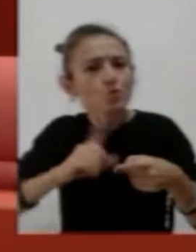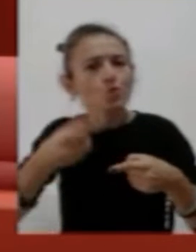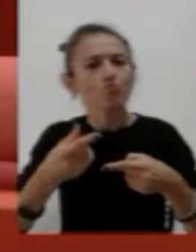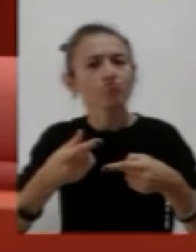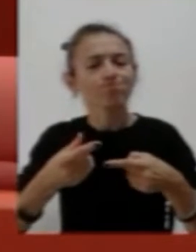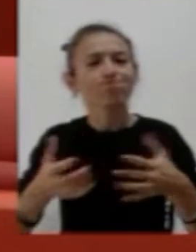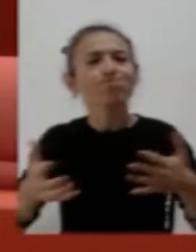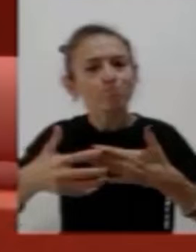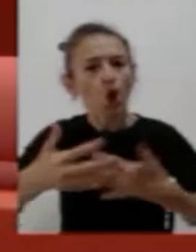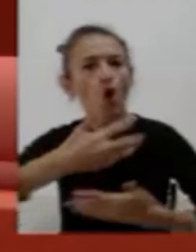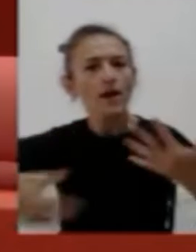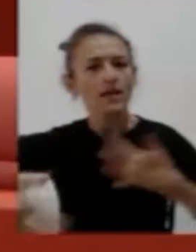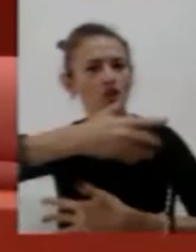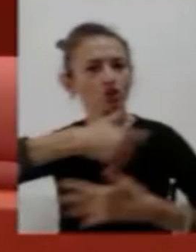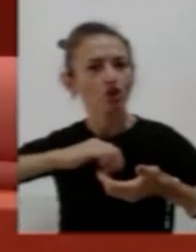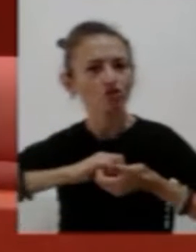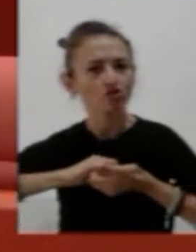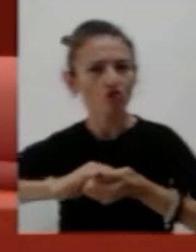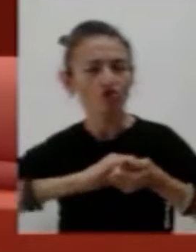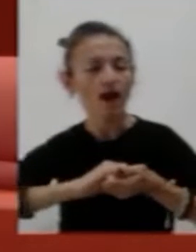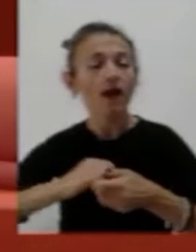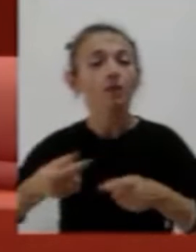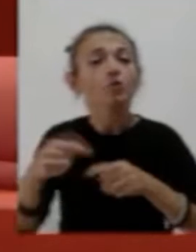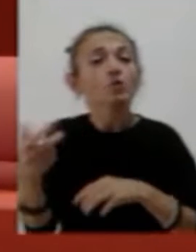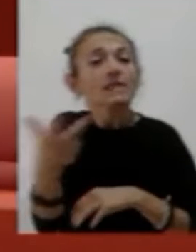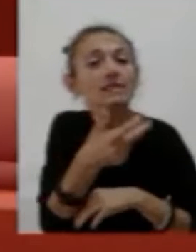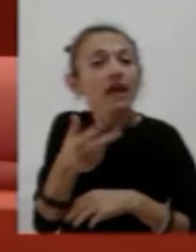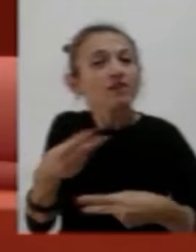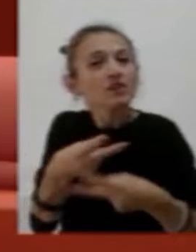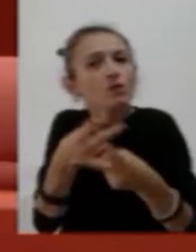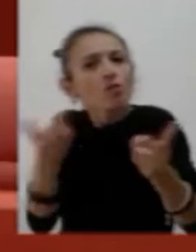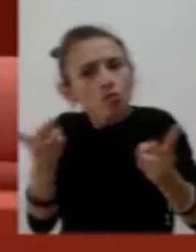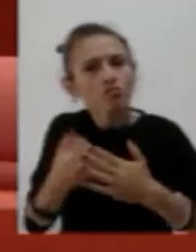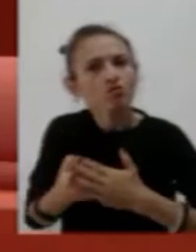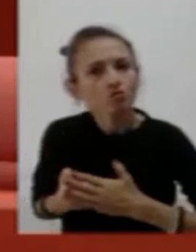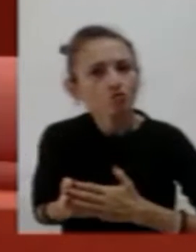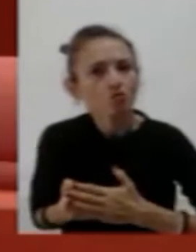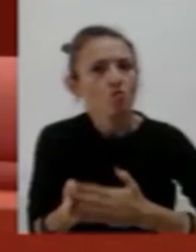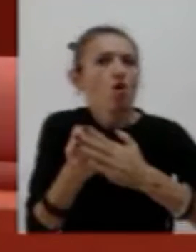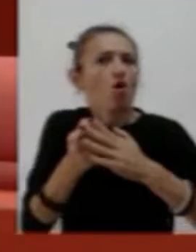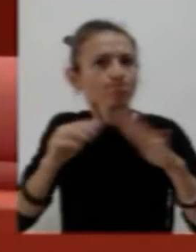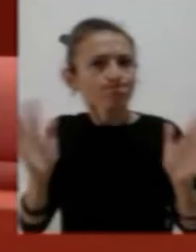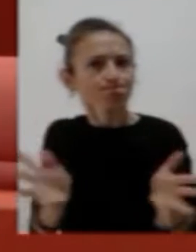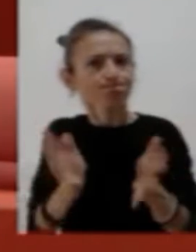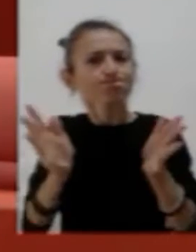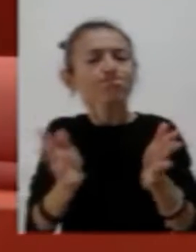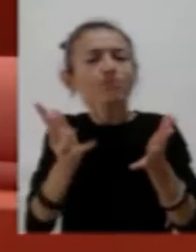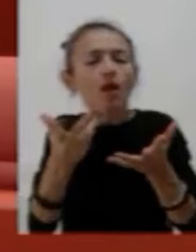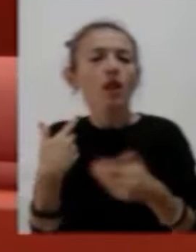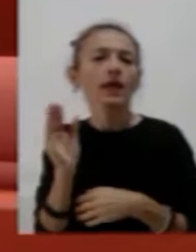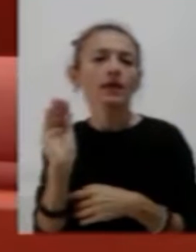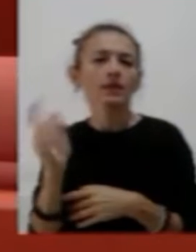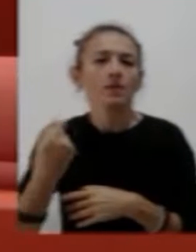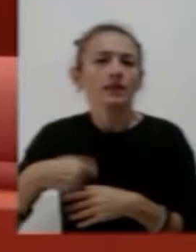pubblici. Questa mozione vuole impegnare il Presidente e'Aggiunta regionale affinché venga assegnato un